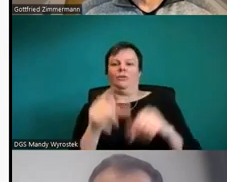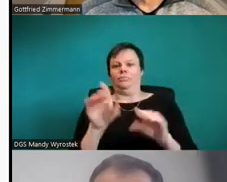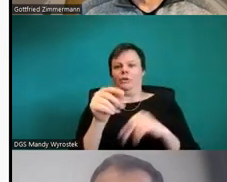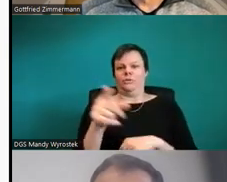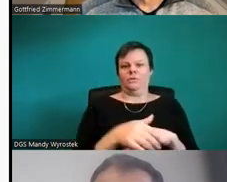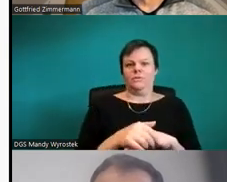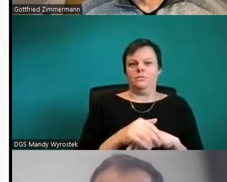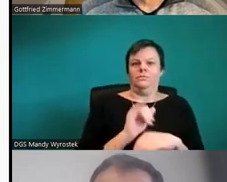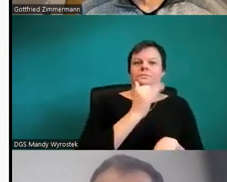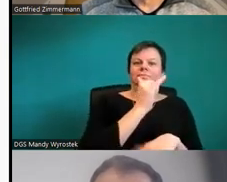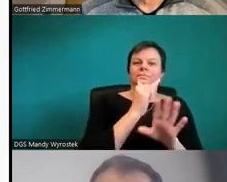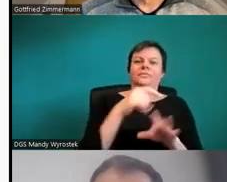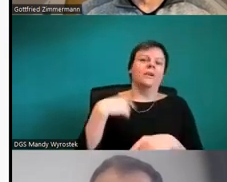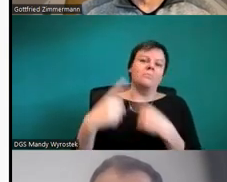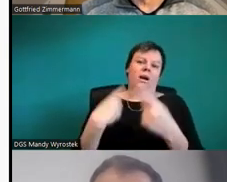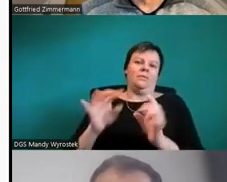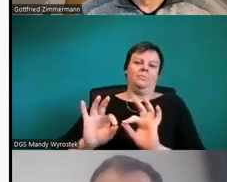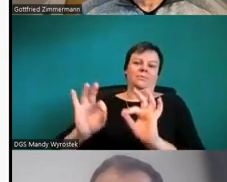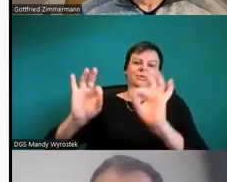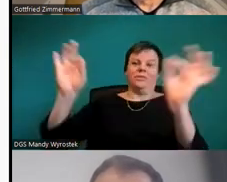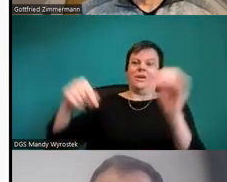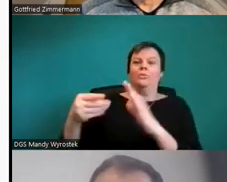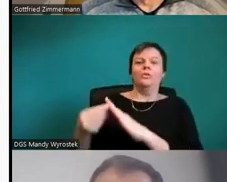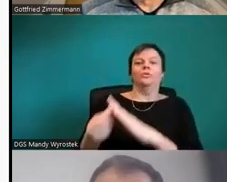Ich weiß, es gibt da manchmal Bedenken wegen Datenschutz.